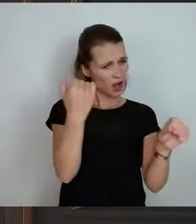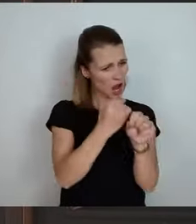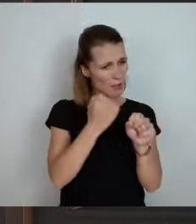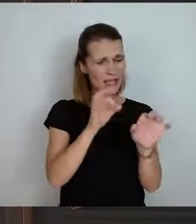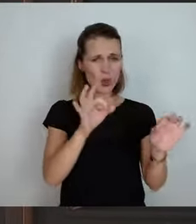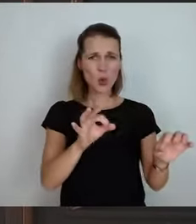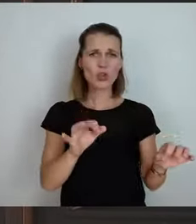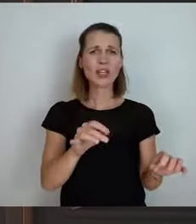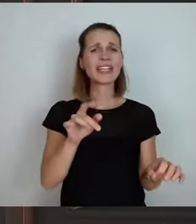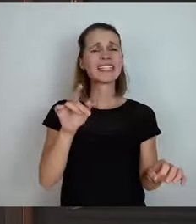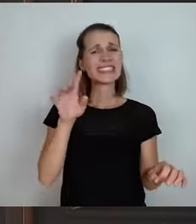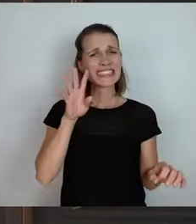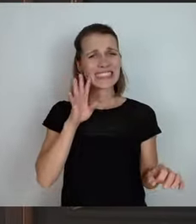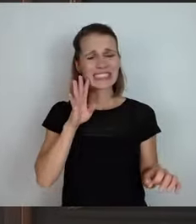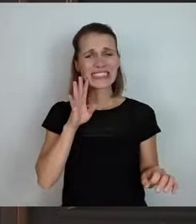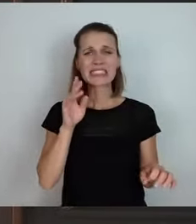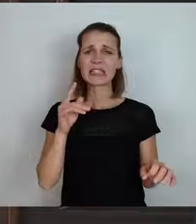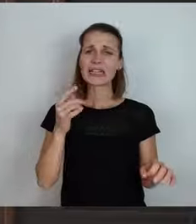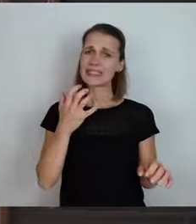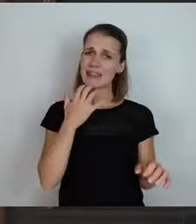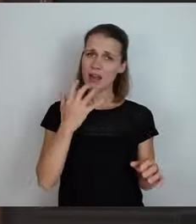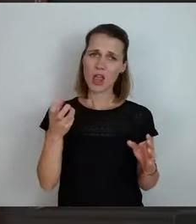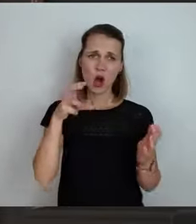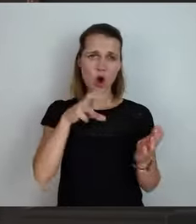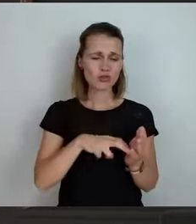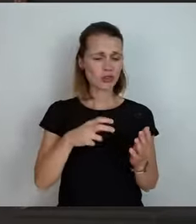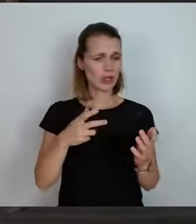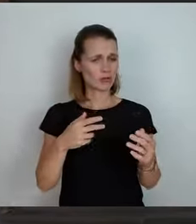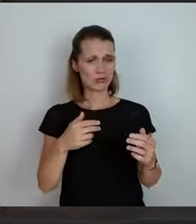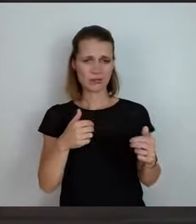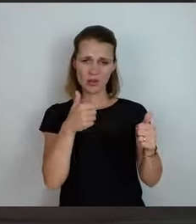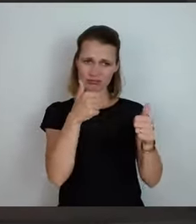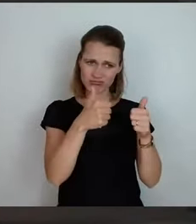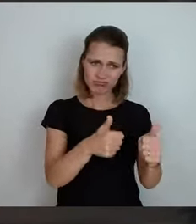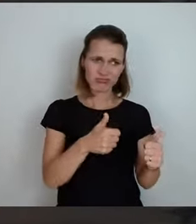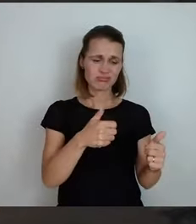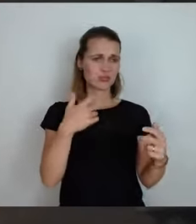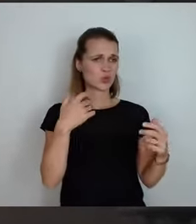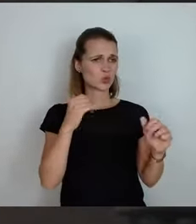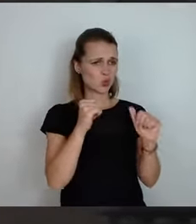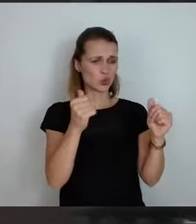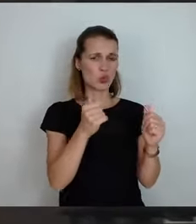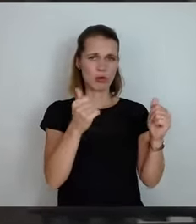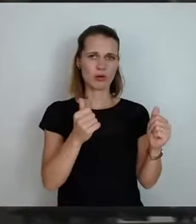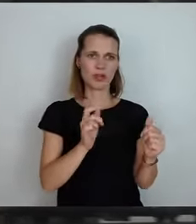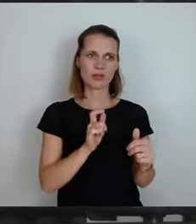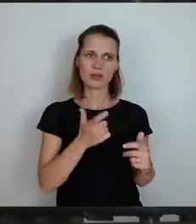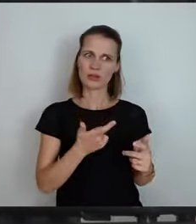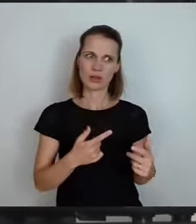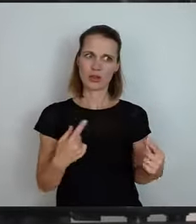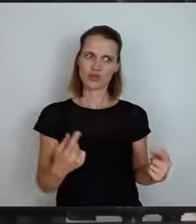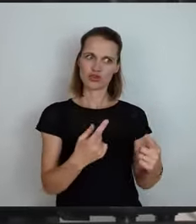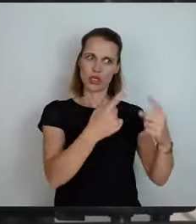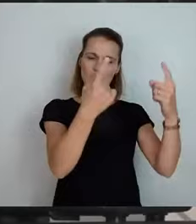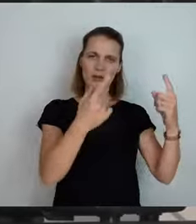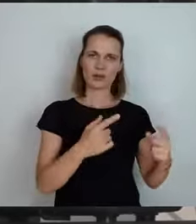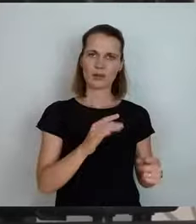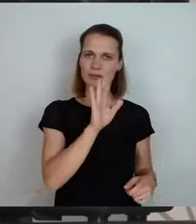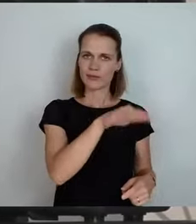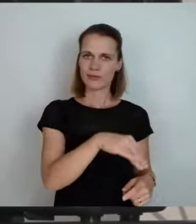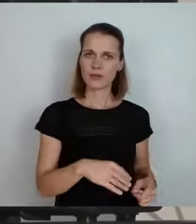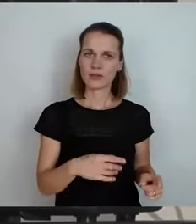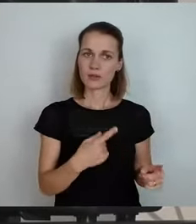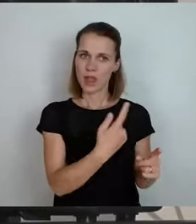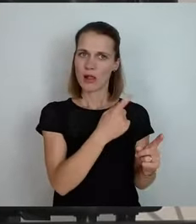da draußen und sind solche ehrbaren, anständigen Leute da und über die wird jetzt der Stab gebrochen. Da werden Sie sehen, wenn man das eine gewisse